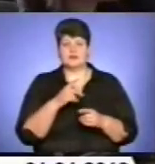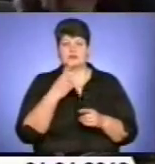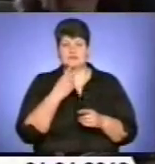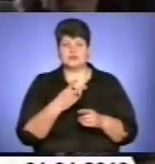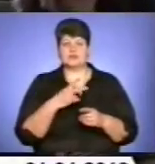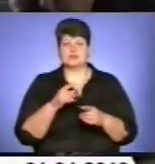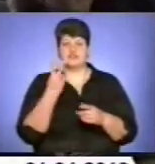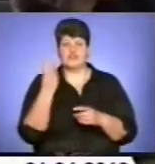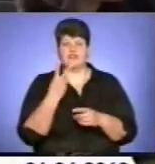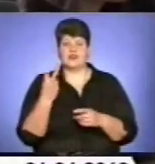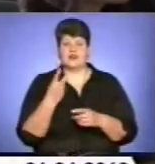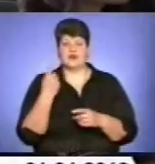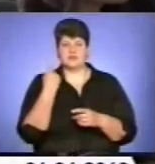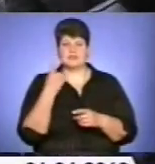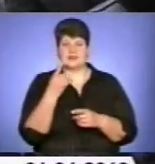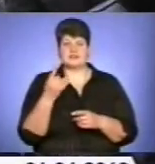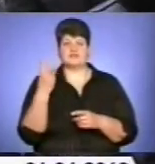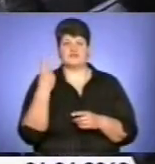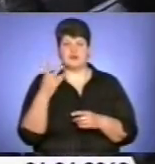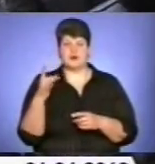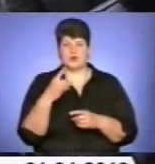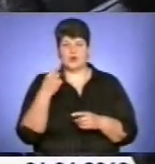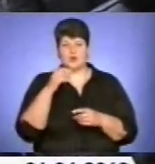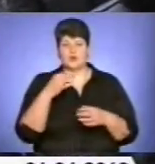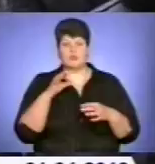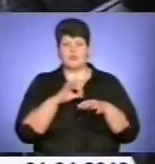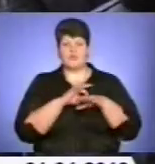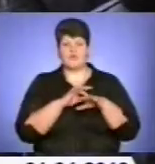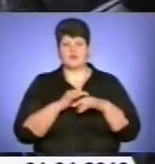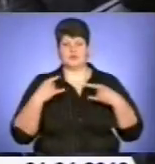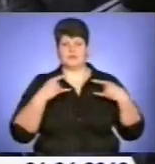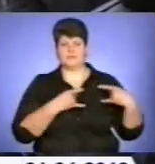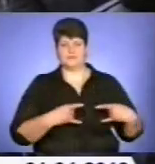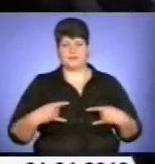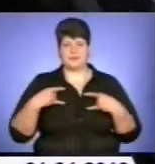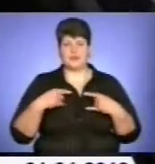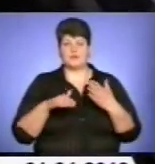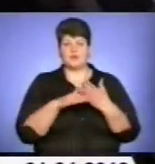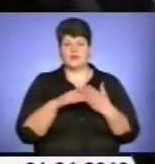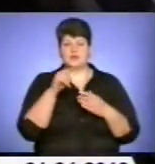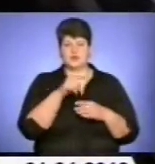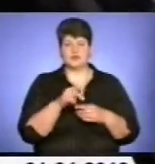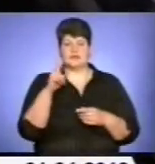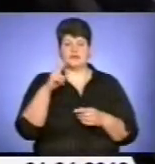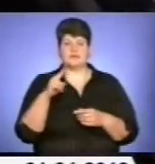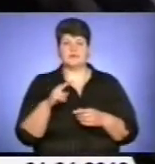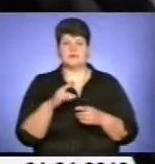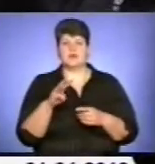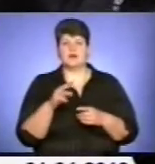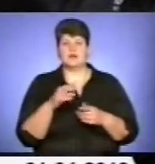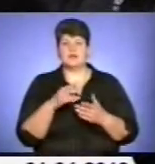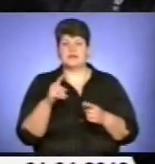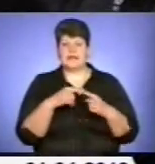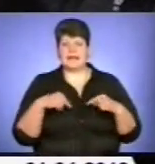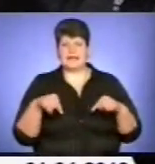у два роки проходили флюорографічне обстеження. Помічниками медиків у цій справі стали тернопільські міліціонери, зокрема співробітки громадського блоку міліції,